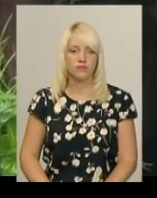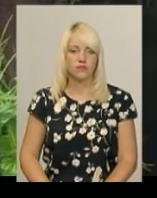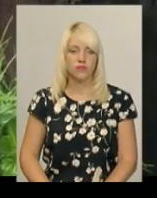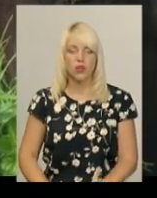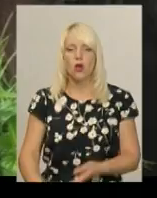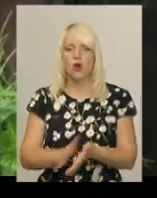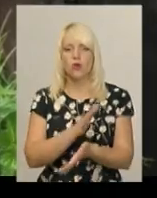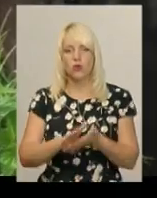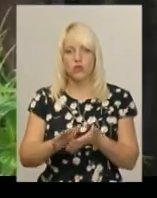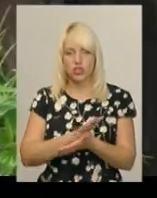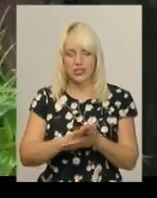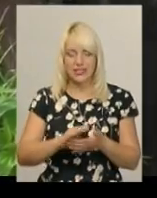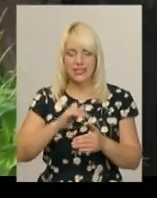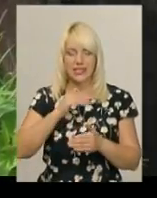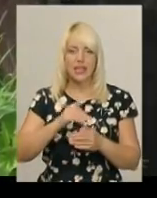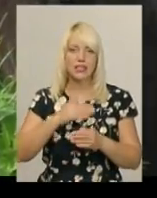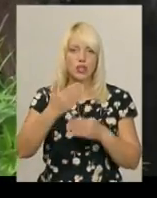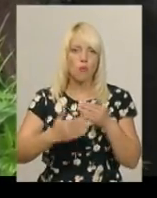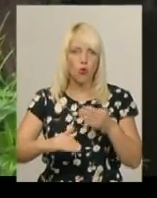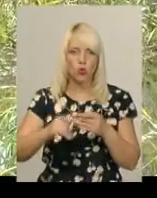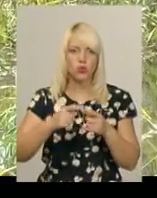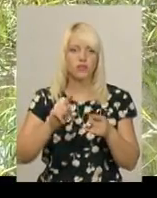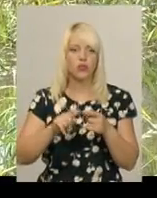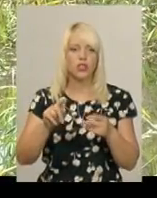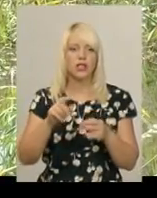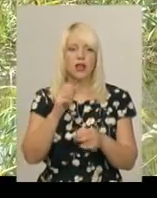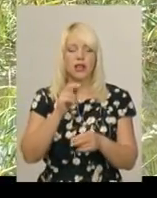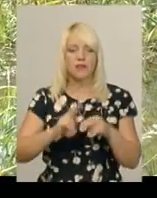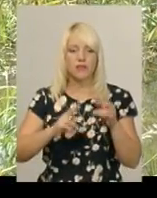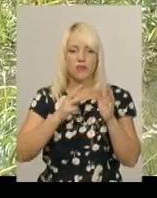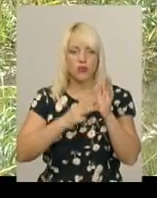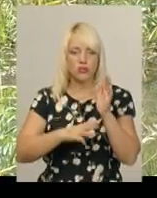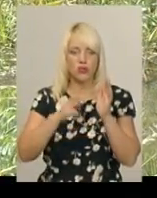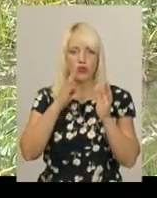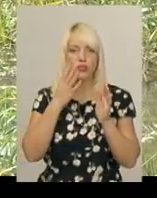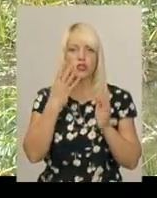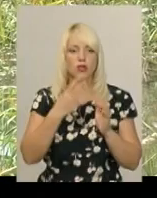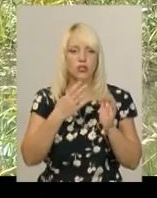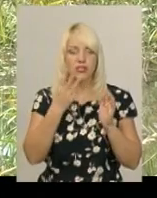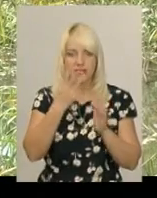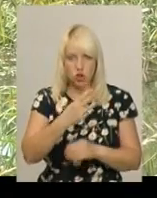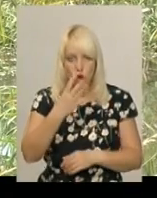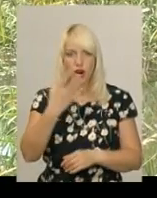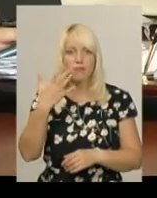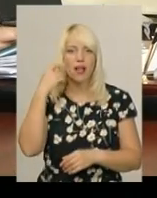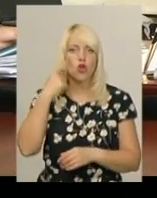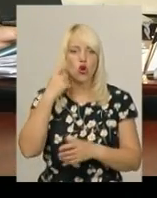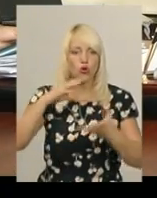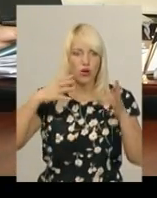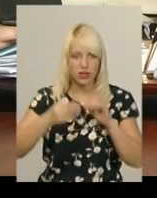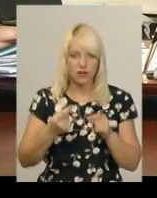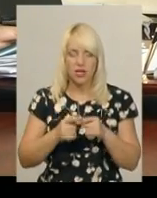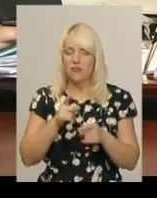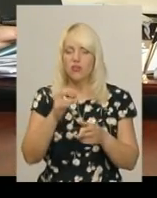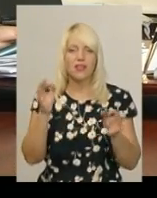Очисні споруди у Красиліві збудовані у 1973 році. За 45 років вони жодного разу не реконструювались, каже перший